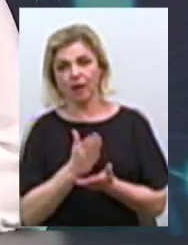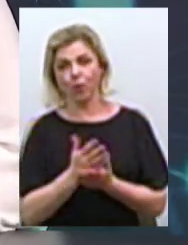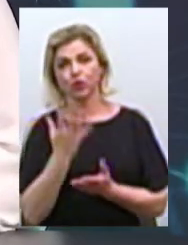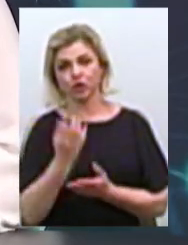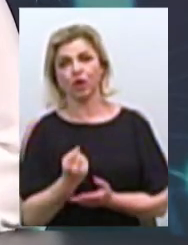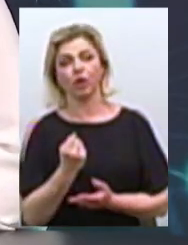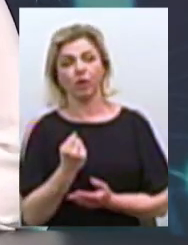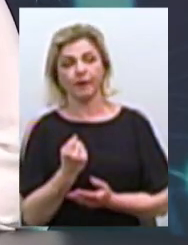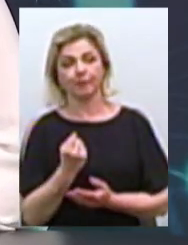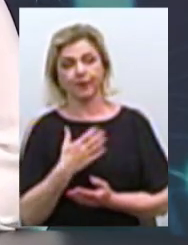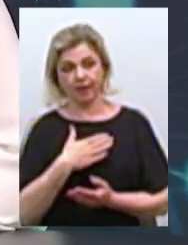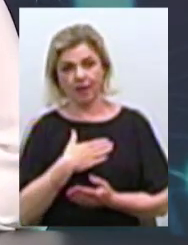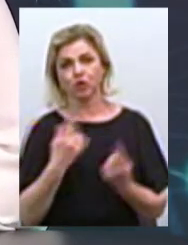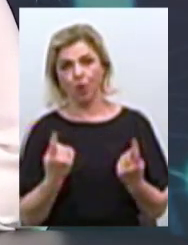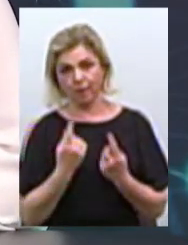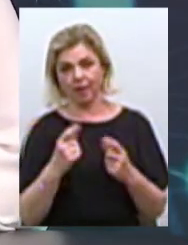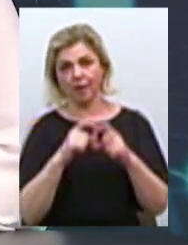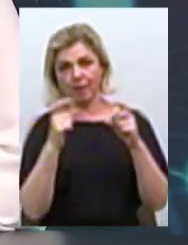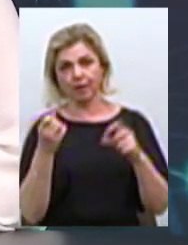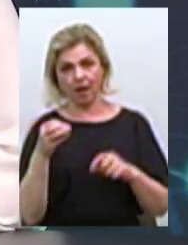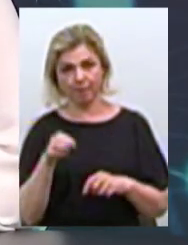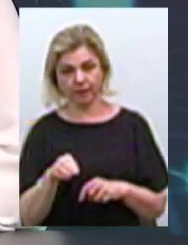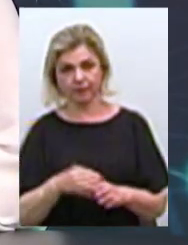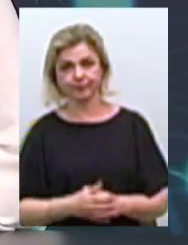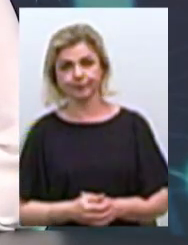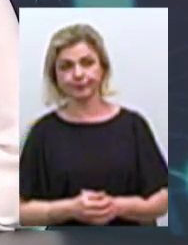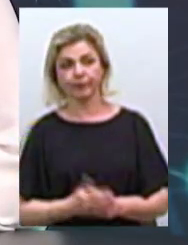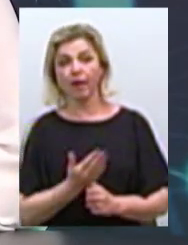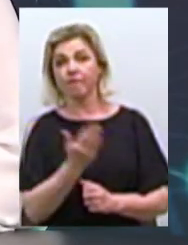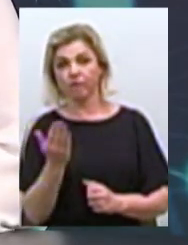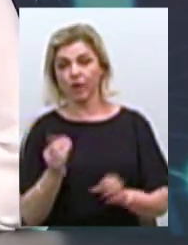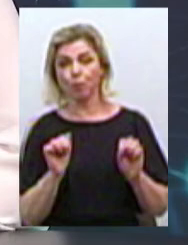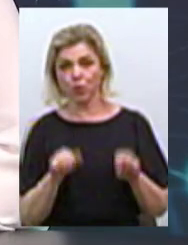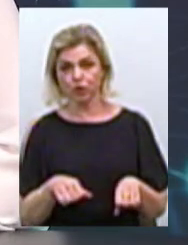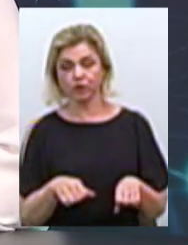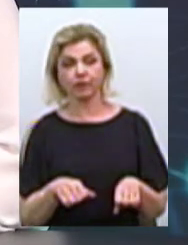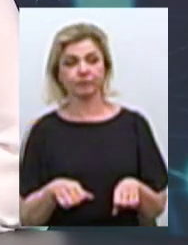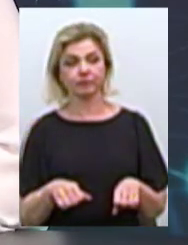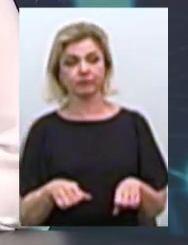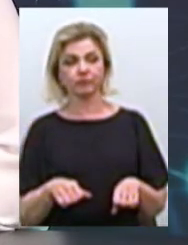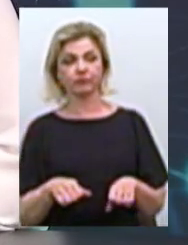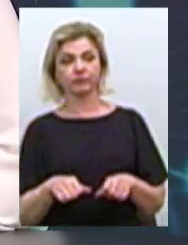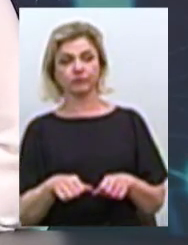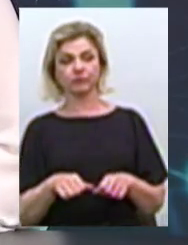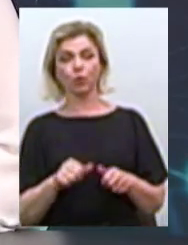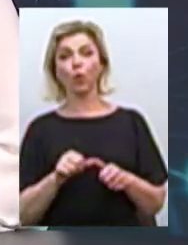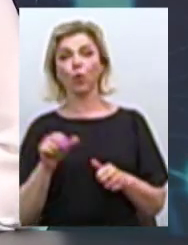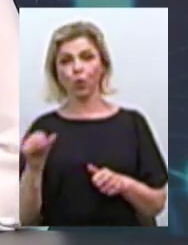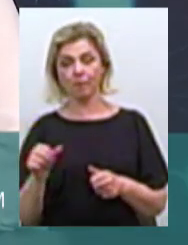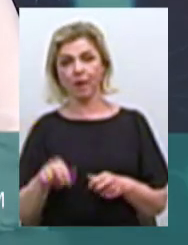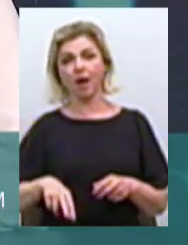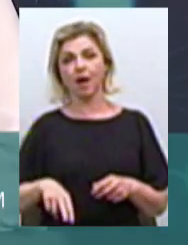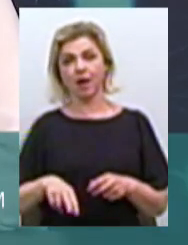наш звичайний департамент. Ви можете у нас окрім надаваних